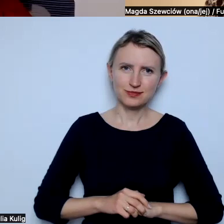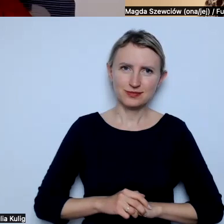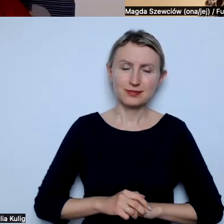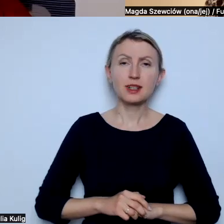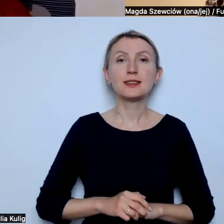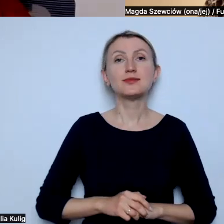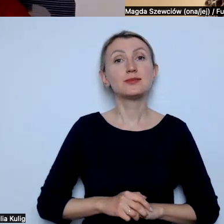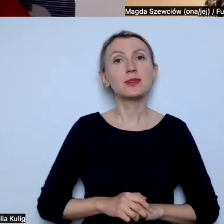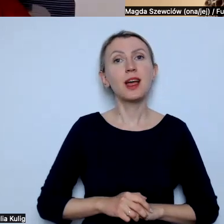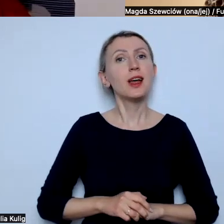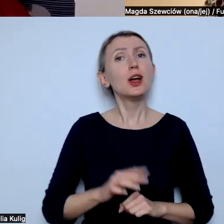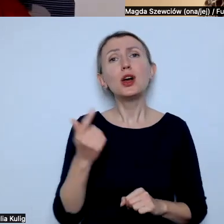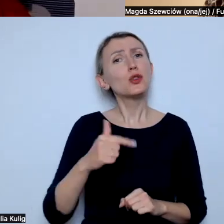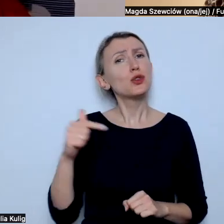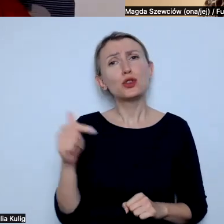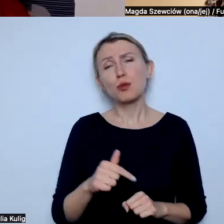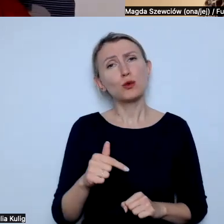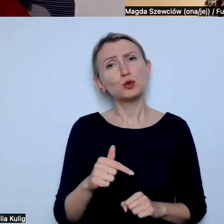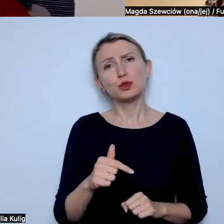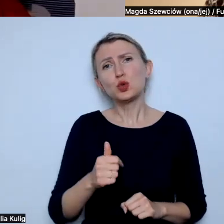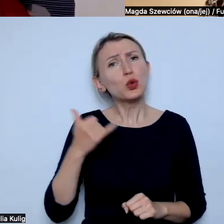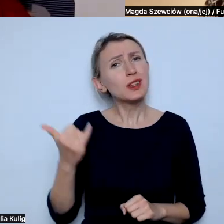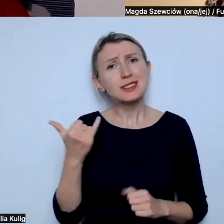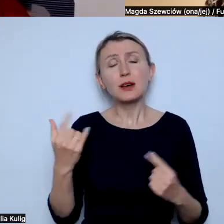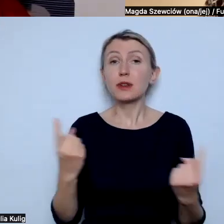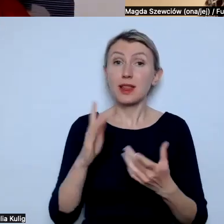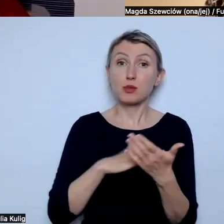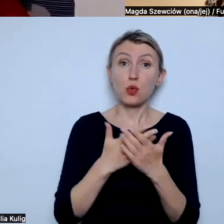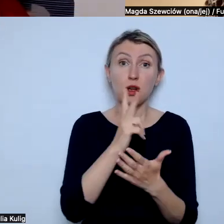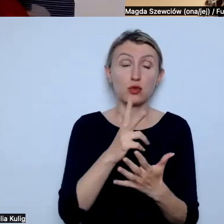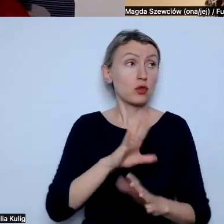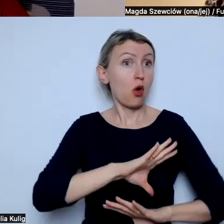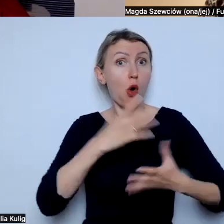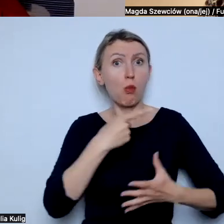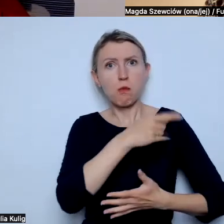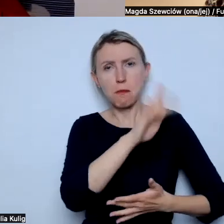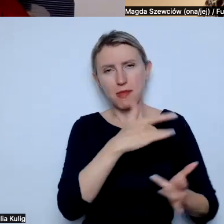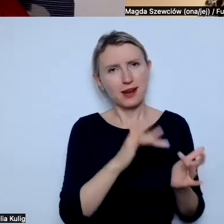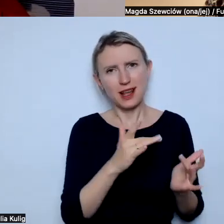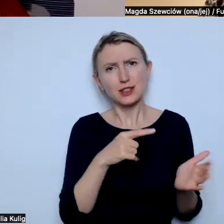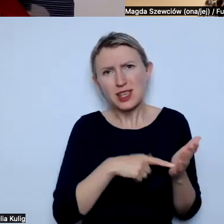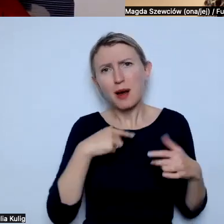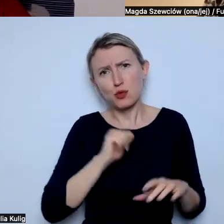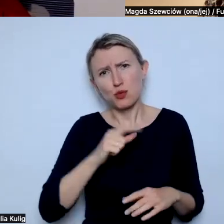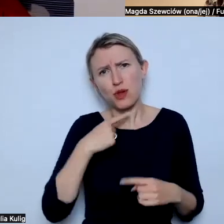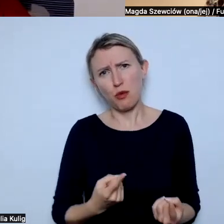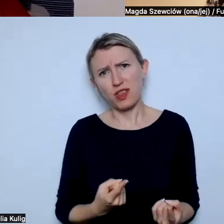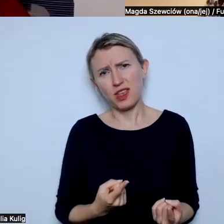Chociaż nie musi być tak, nie zawsze jest tak, że jeśli ktoś się oburzy, to ma rację. To próbuję powiedzieć.